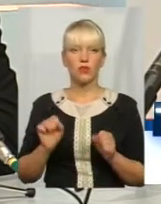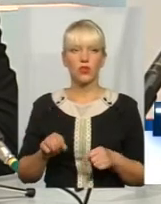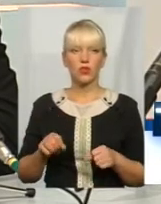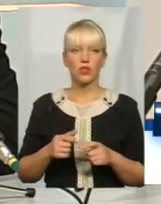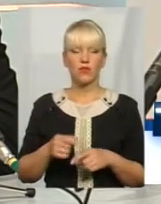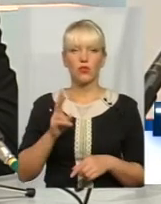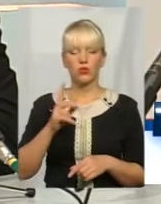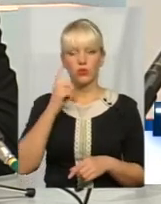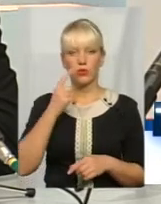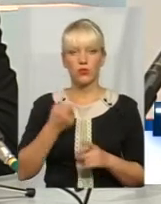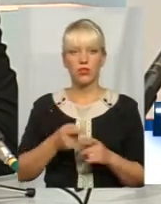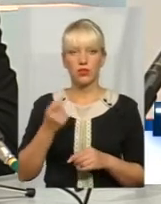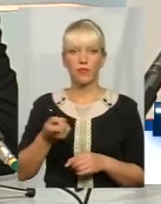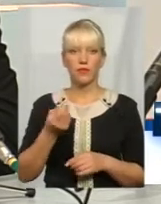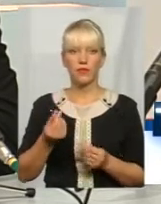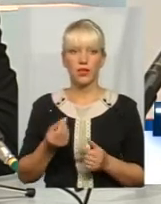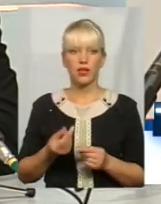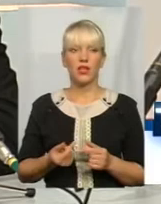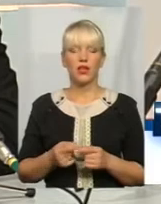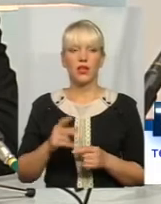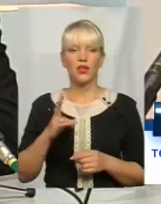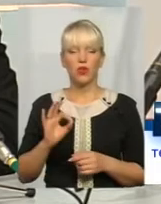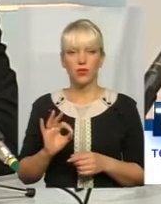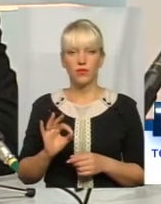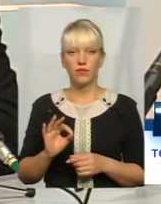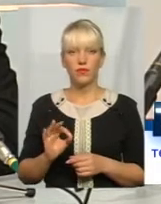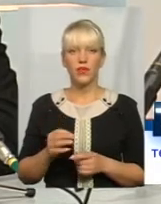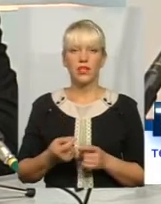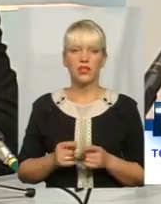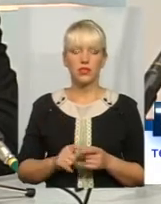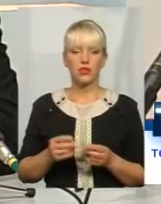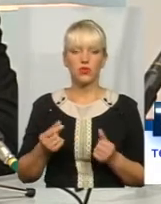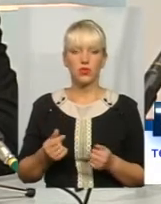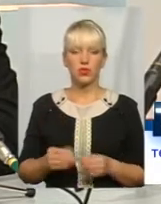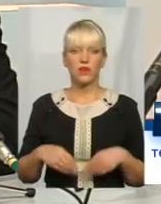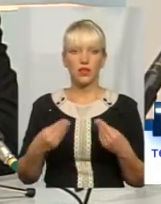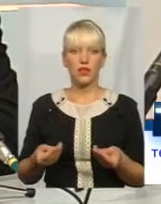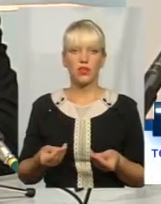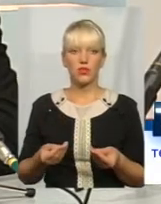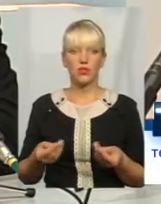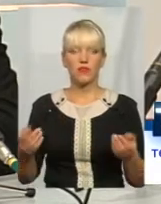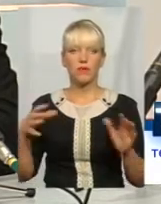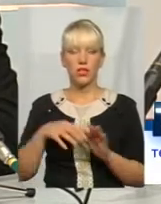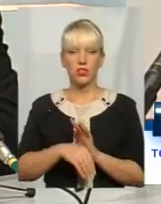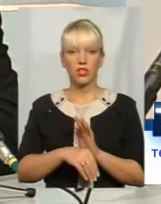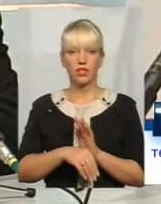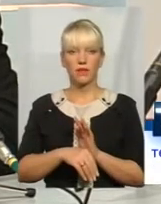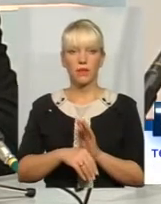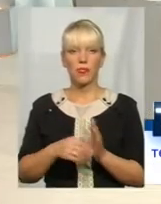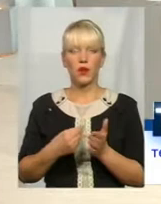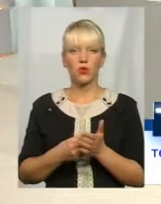подумає, невелика цифра, 76 осіб в цілому, але ці кошти видаються в межах кошторису,